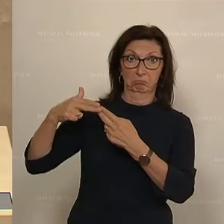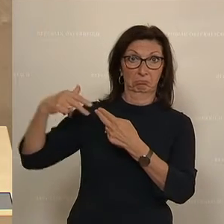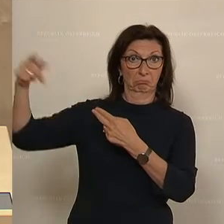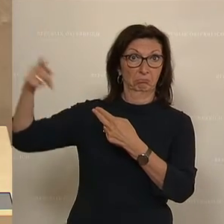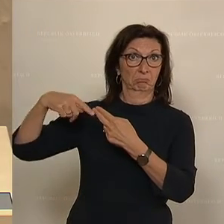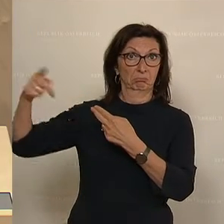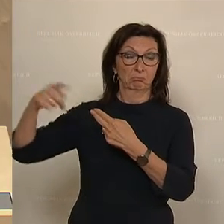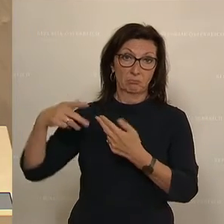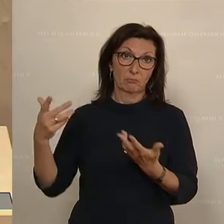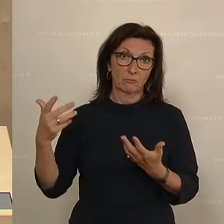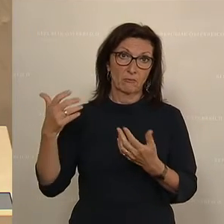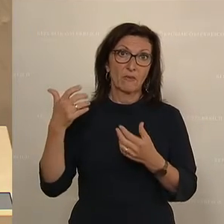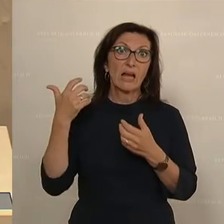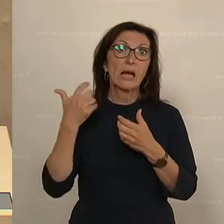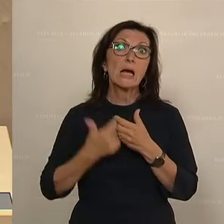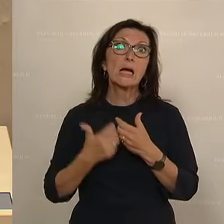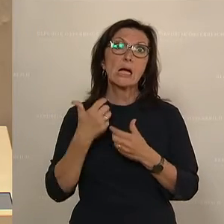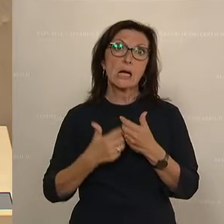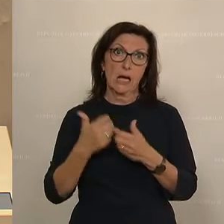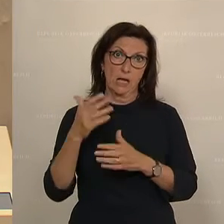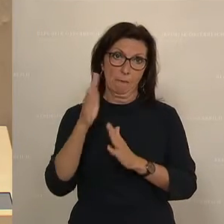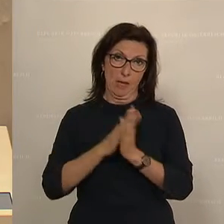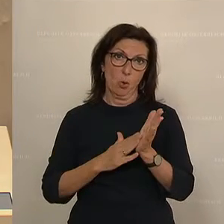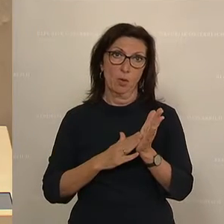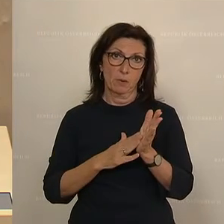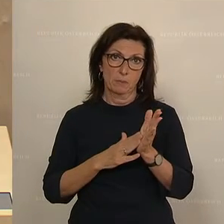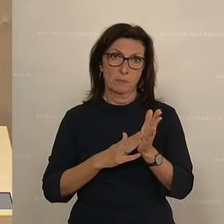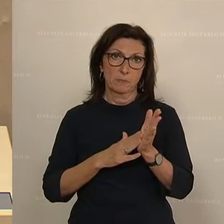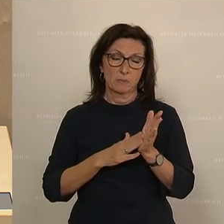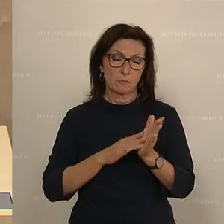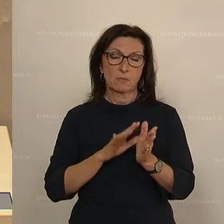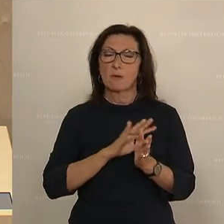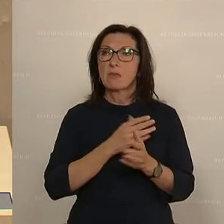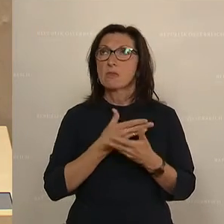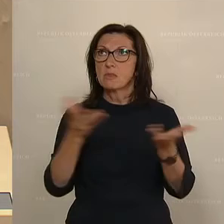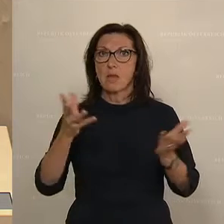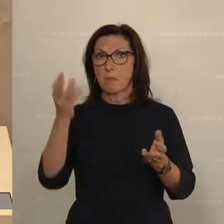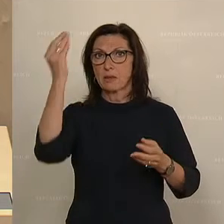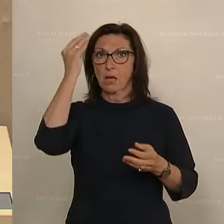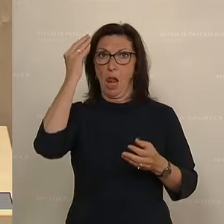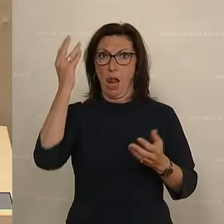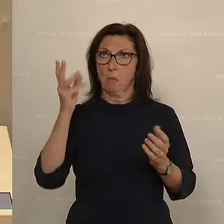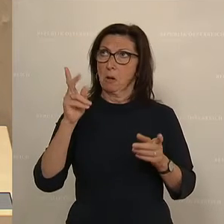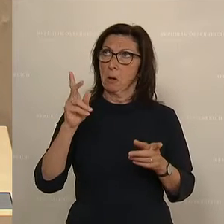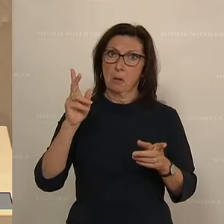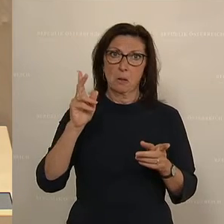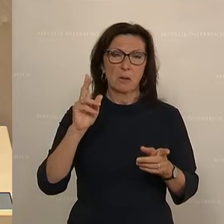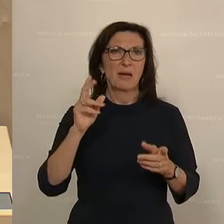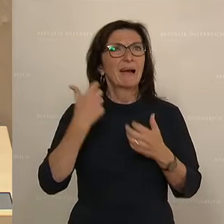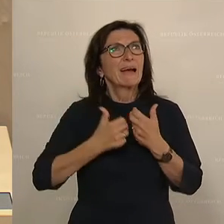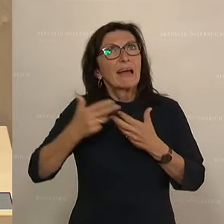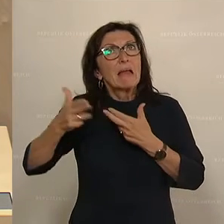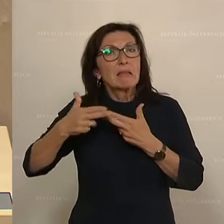Ausbruch eines Krieges, was wir uns alle eigentlich nicht mehr vorstellen haben können, dass das so in unmittelbarer Nähe auch